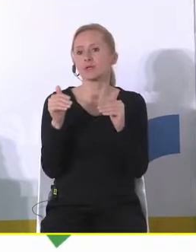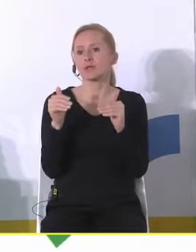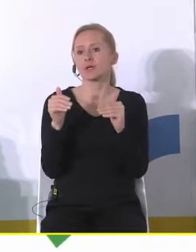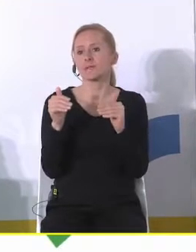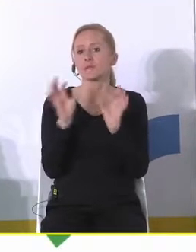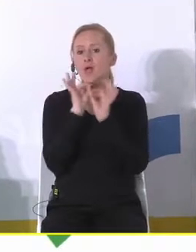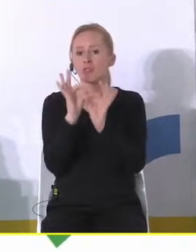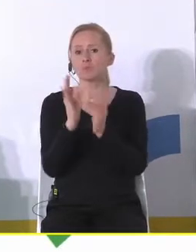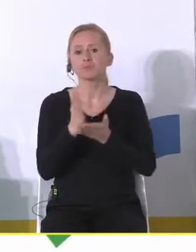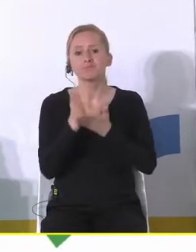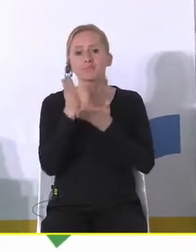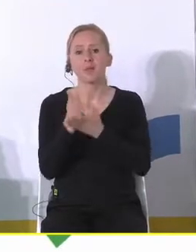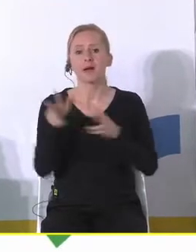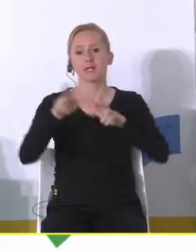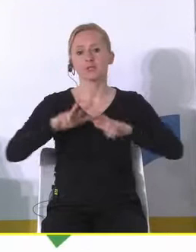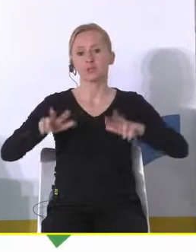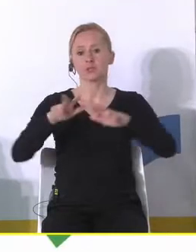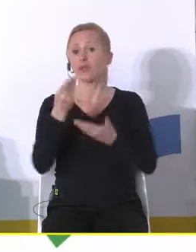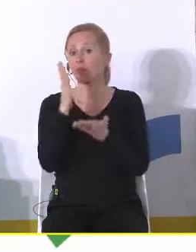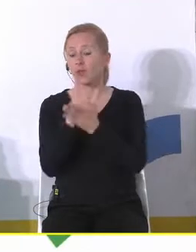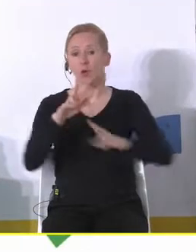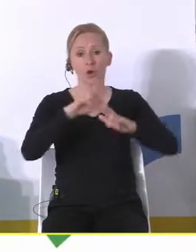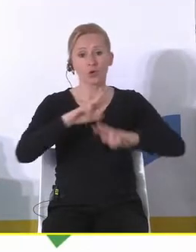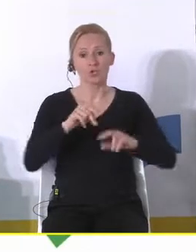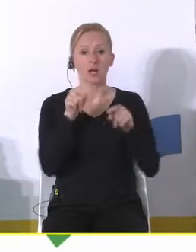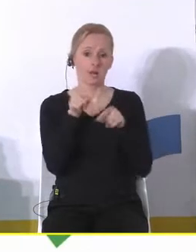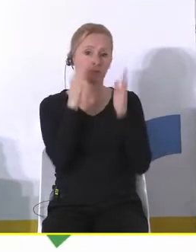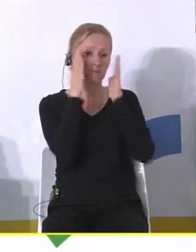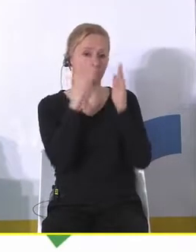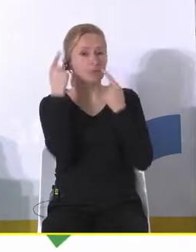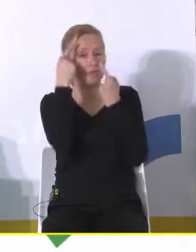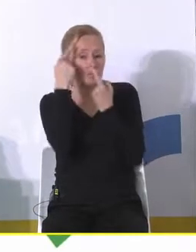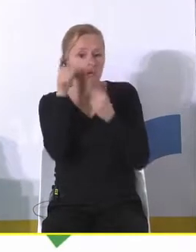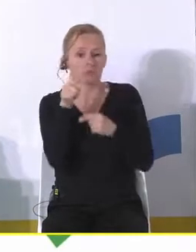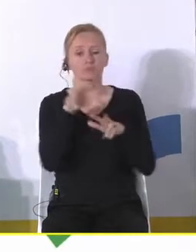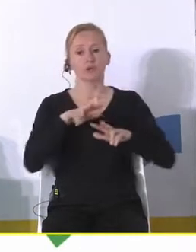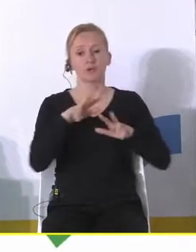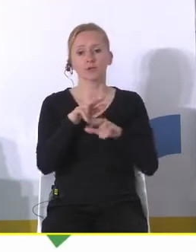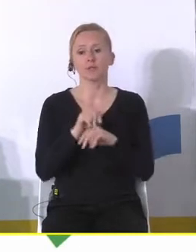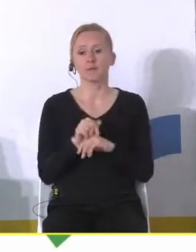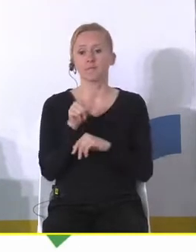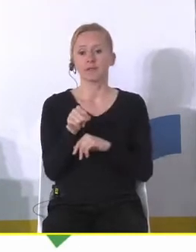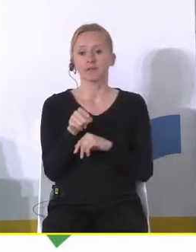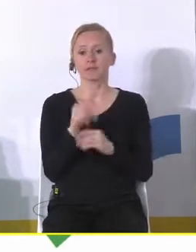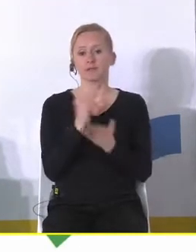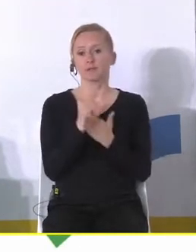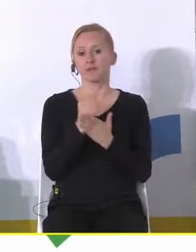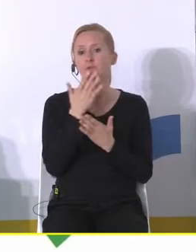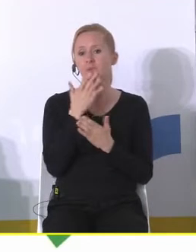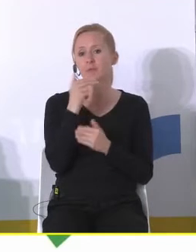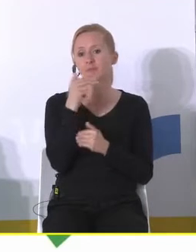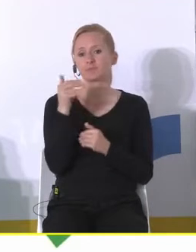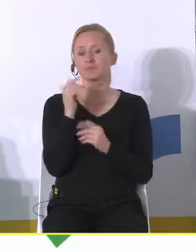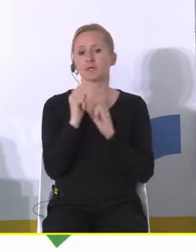dobrze wspomagać rodziny oczywiście nie tylko rodziny ale na nich się tutaj skupiam w swoim myśleniu w tym kontekście w którym obecnie